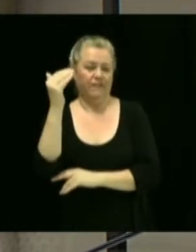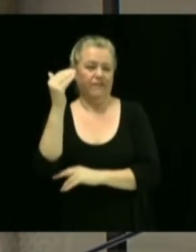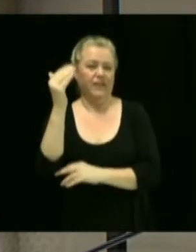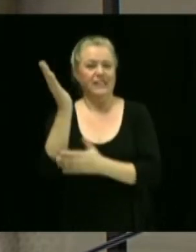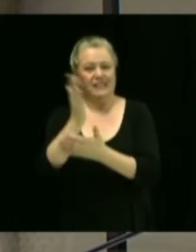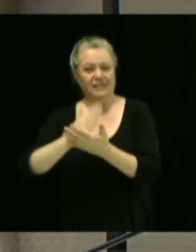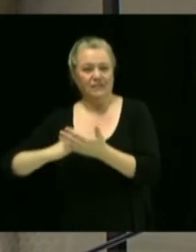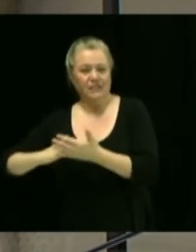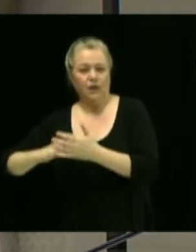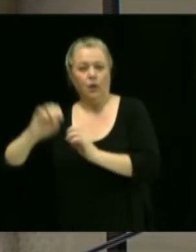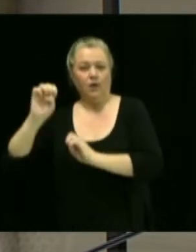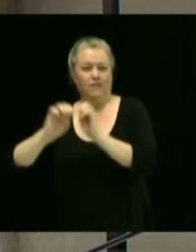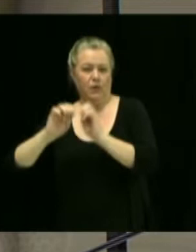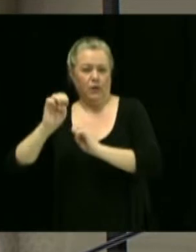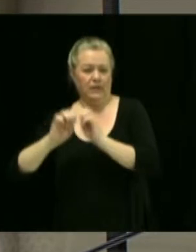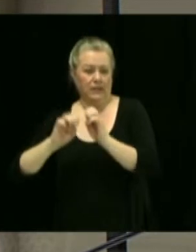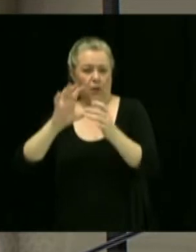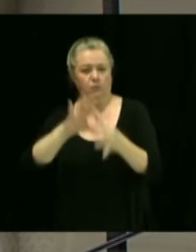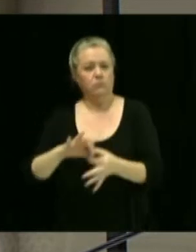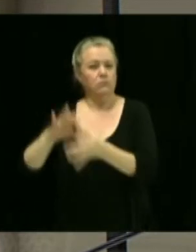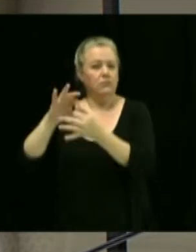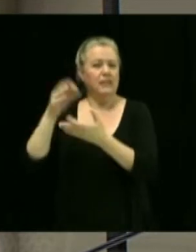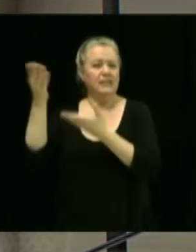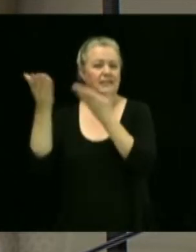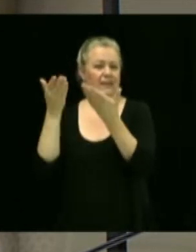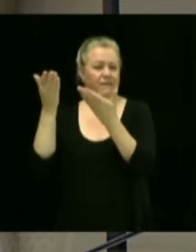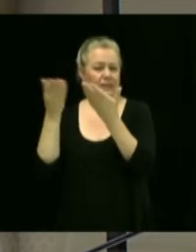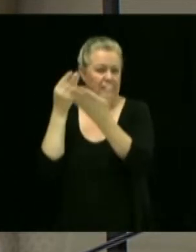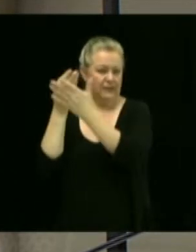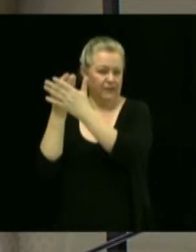du service des finances, division évaluation.